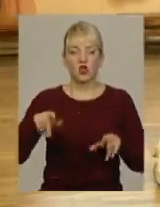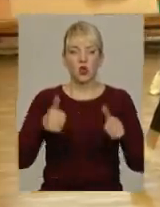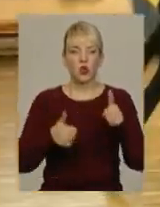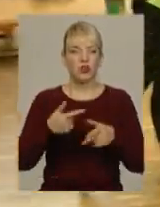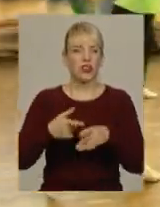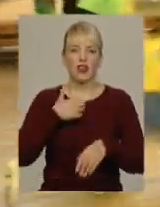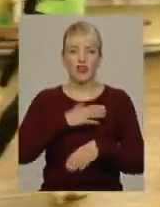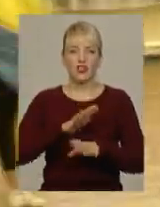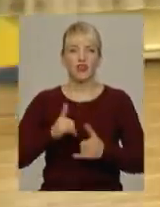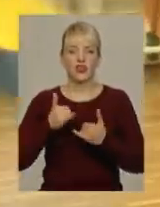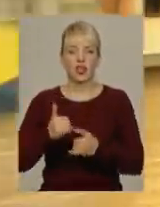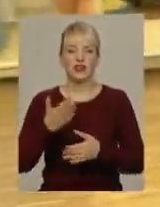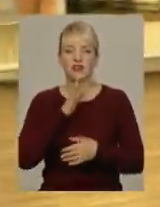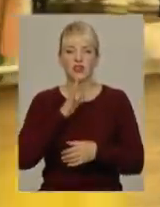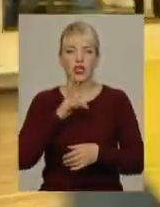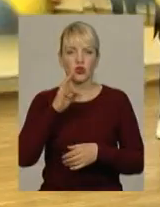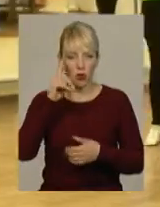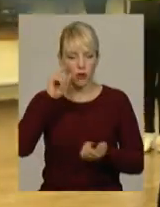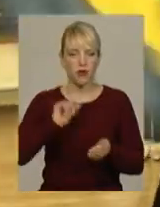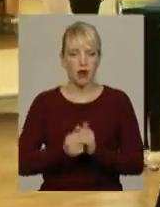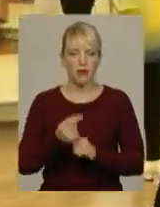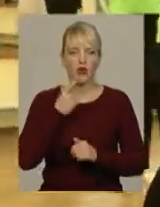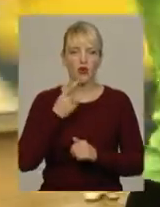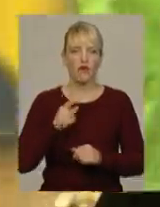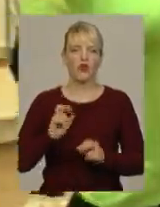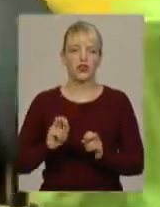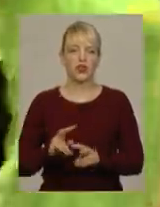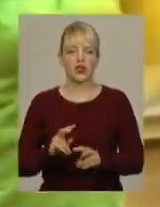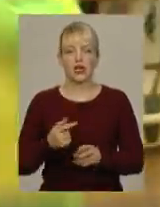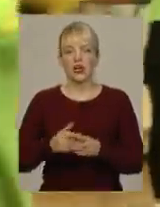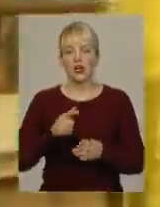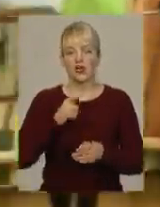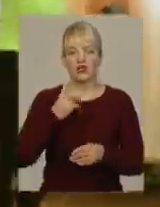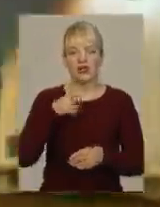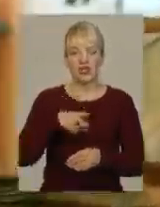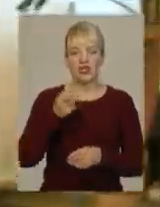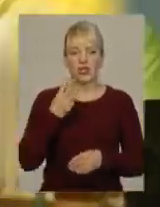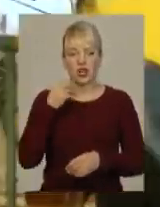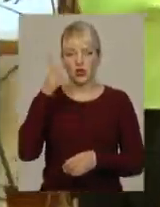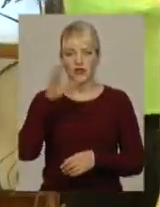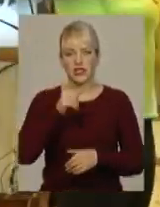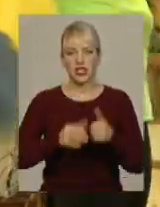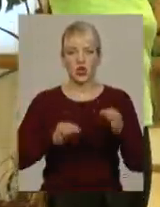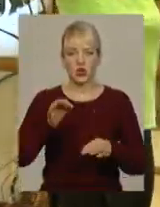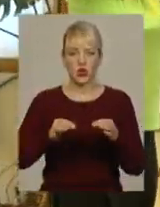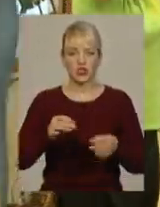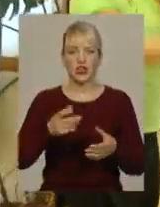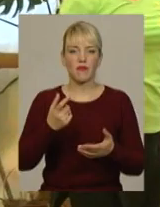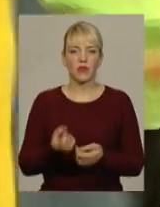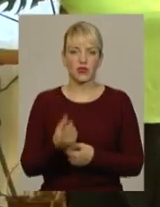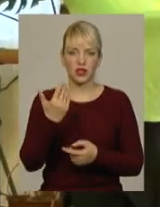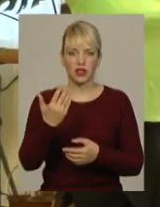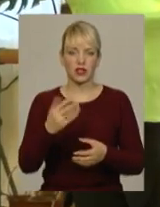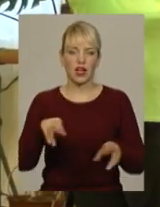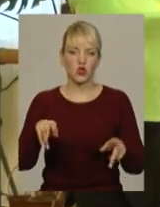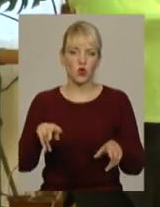настільки важливий, як Чемпіонат світу, але пам'ятний, кажуть керівники Альфи. В 2013-му всі члени журі визнали їхню танцювальну композицію